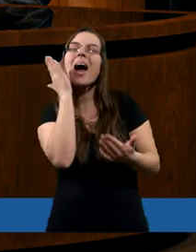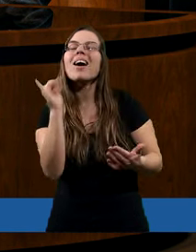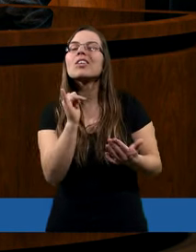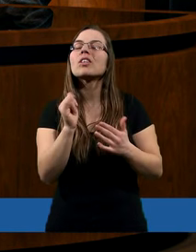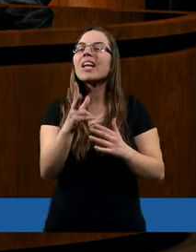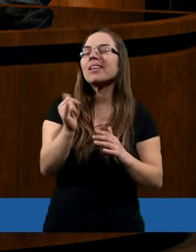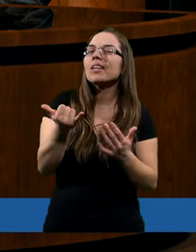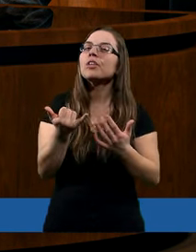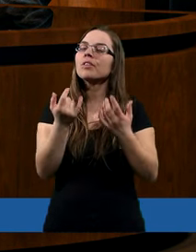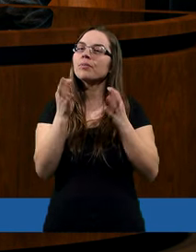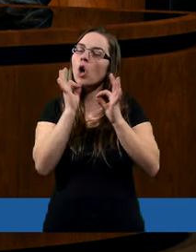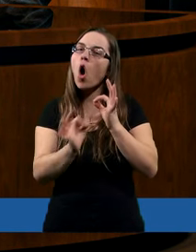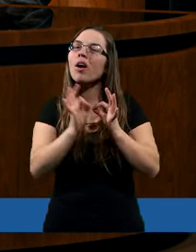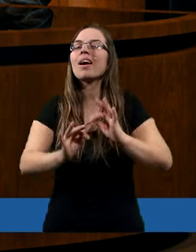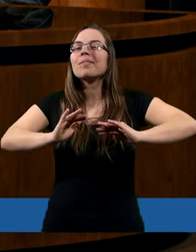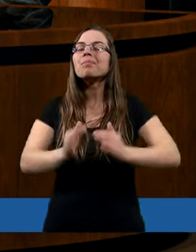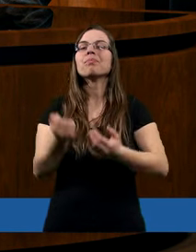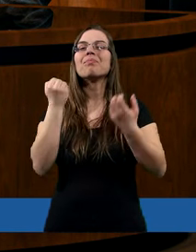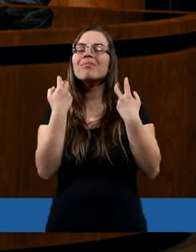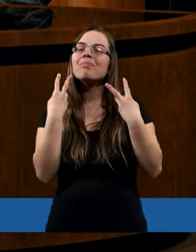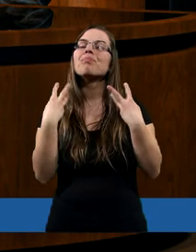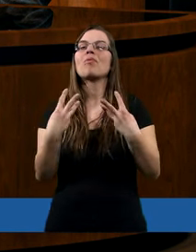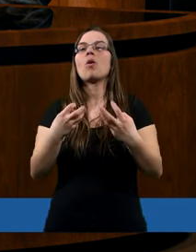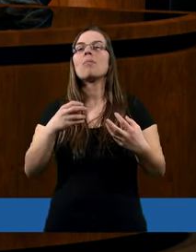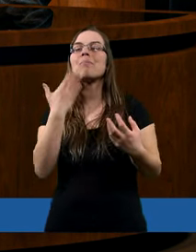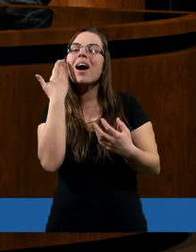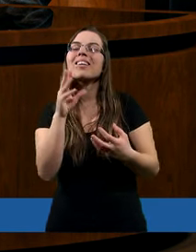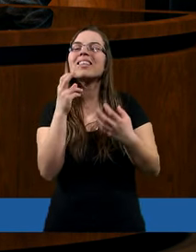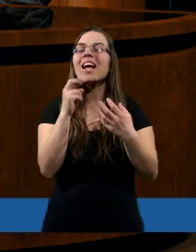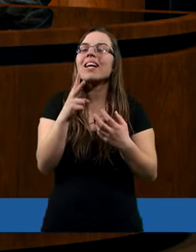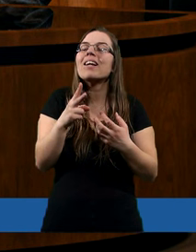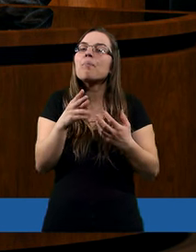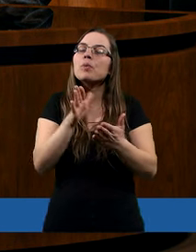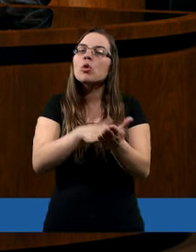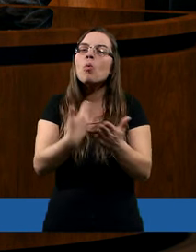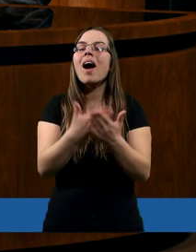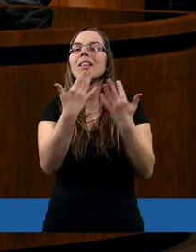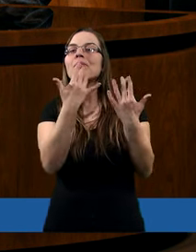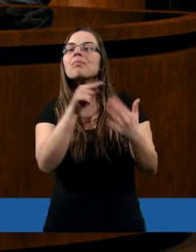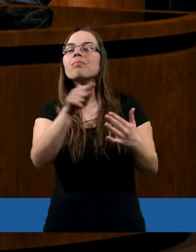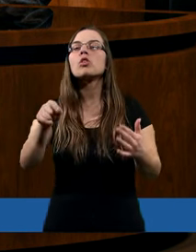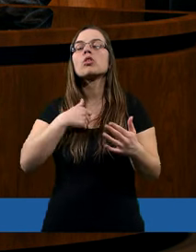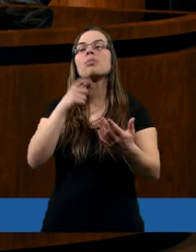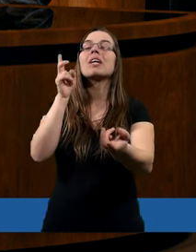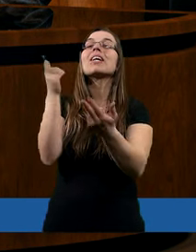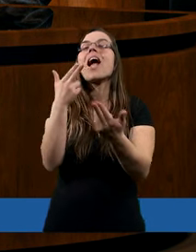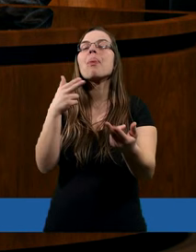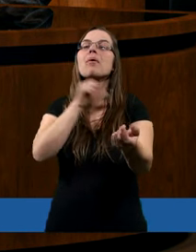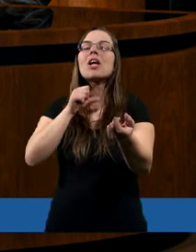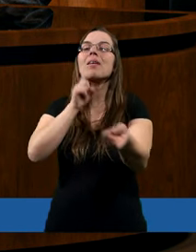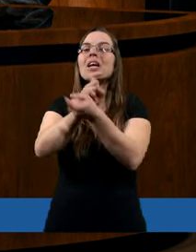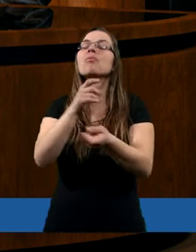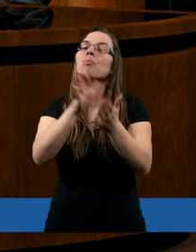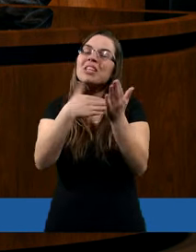takie przykłady realne dać właśnie z życia, wtedy, kiedy właśnie sprzeciwiamy się